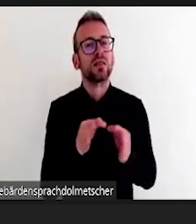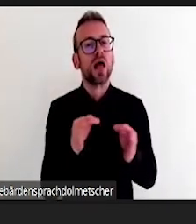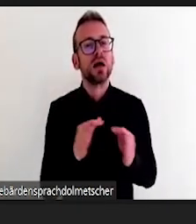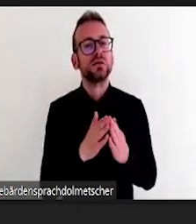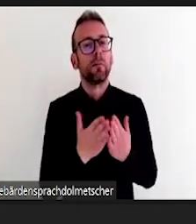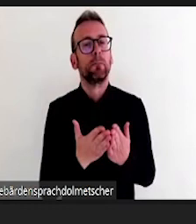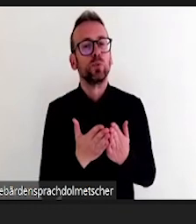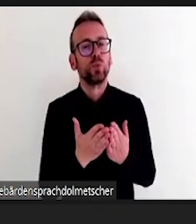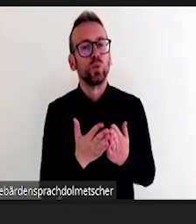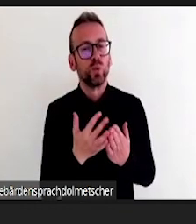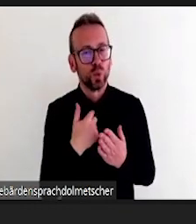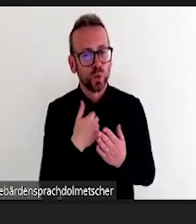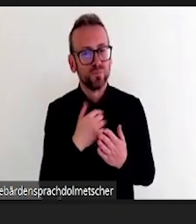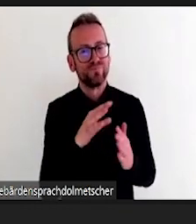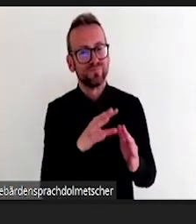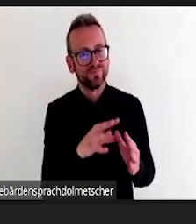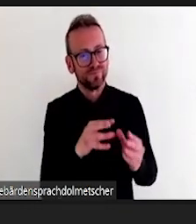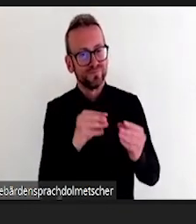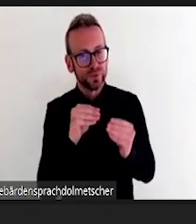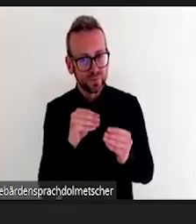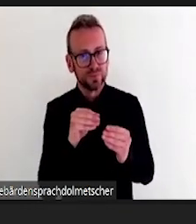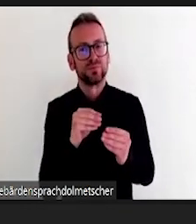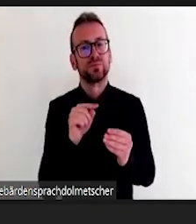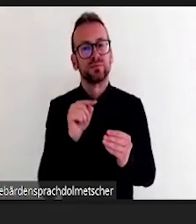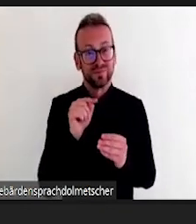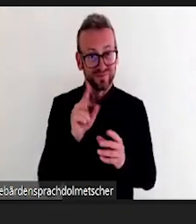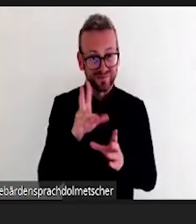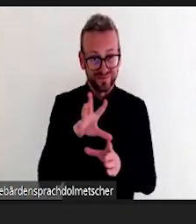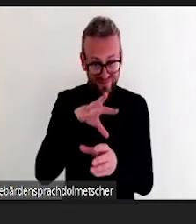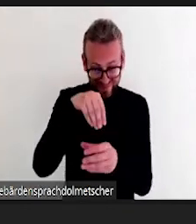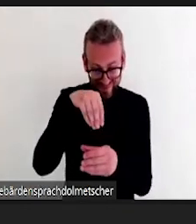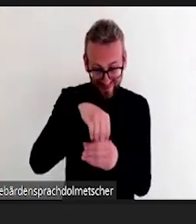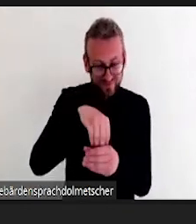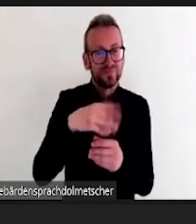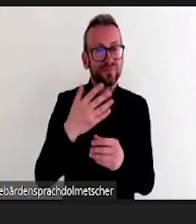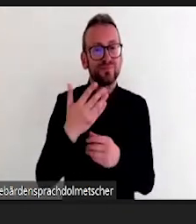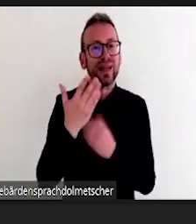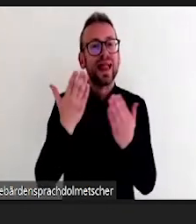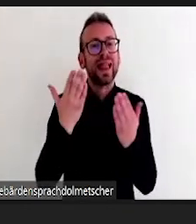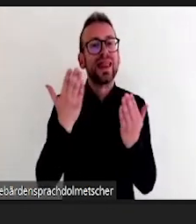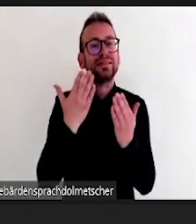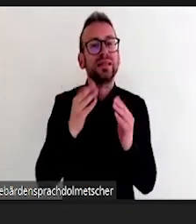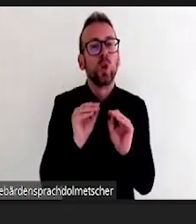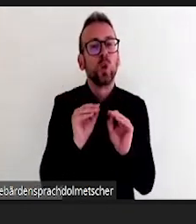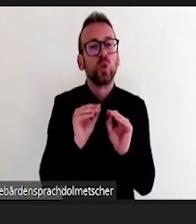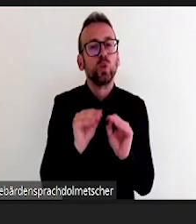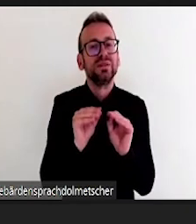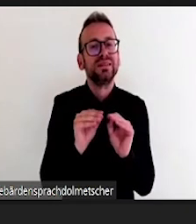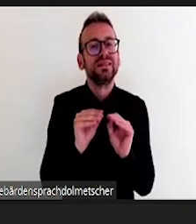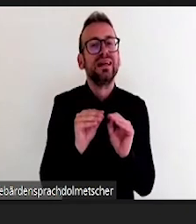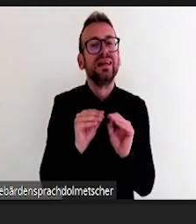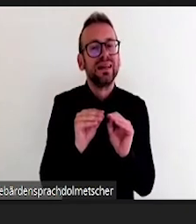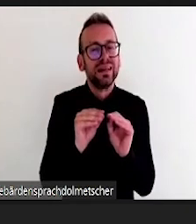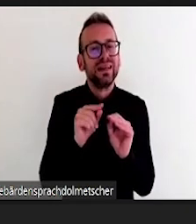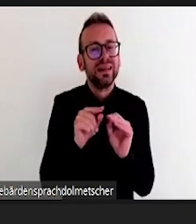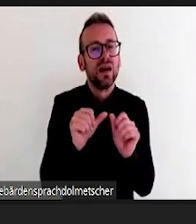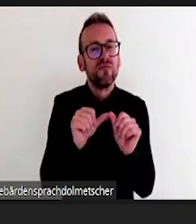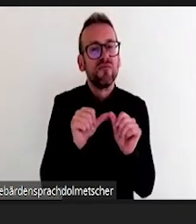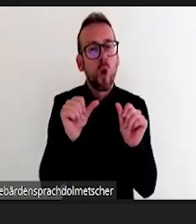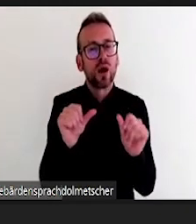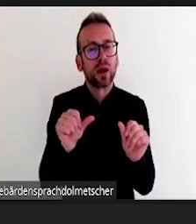dieses Lesetagebuch anfertigen. Also zu jedem gelesenen Text ein oder zwei Seiten gestalten mit verschiedenen Medien.